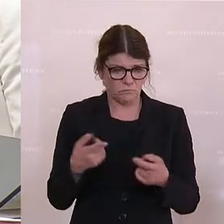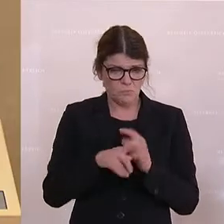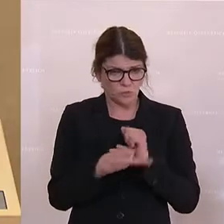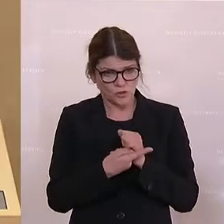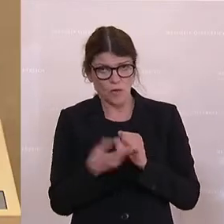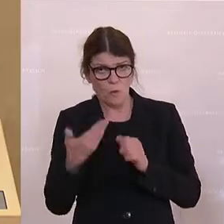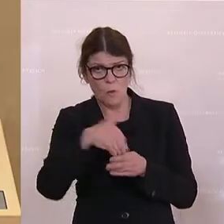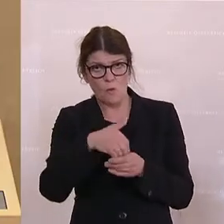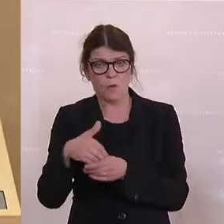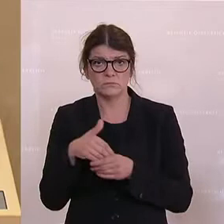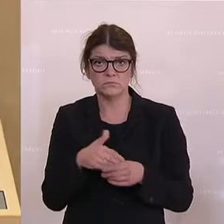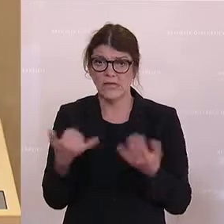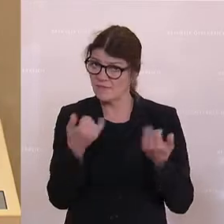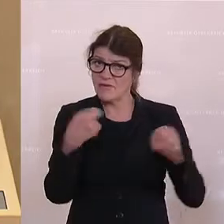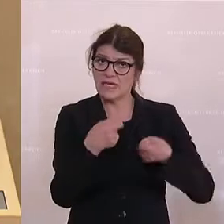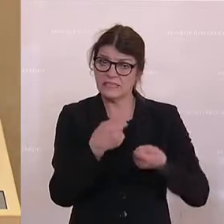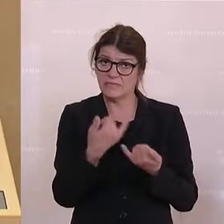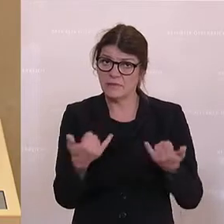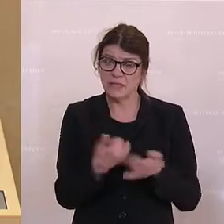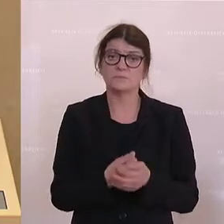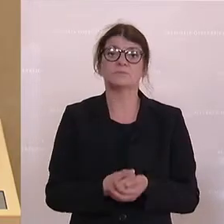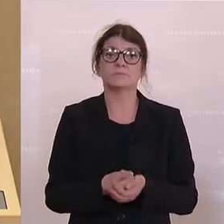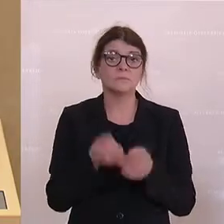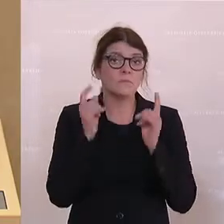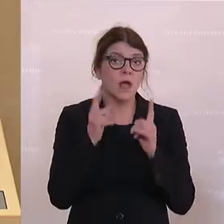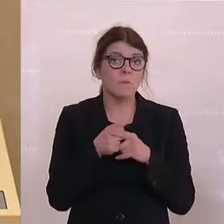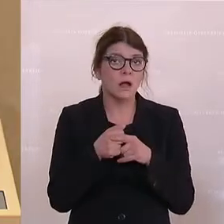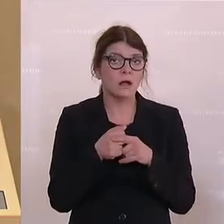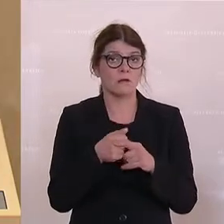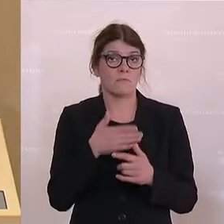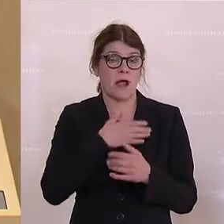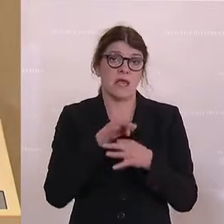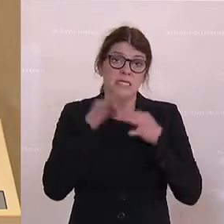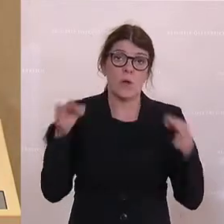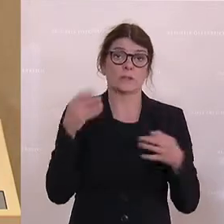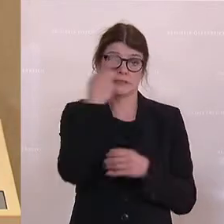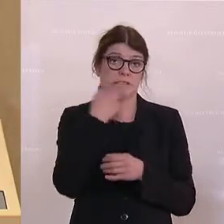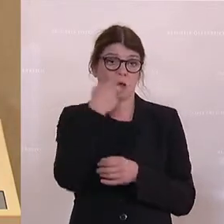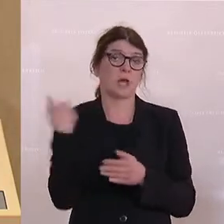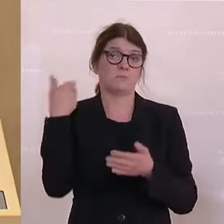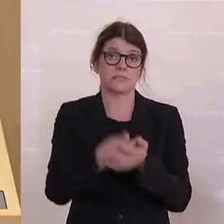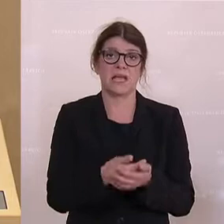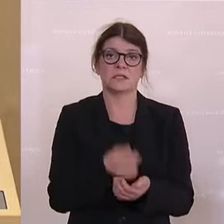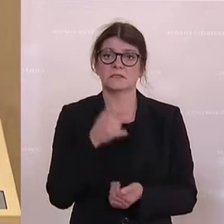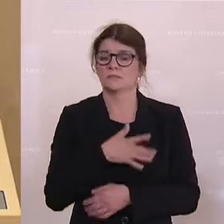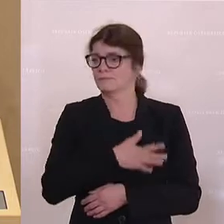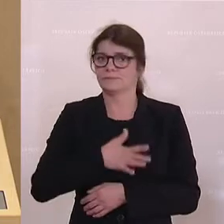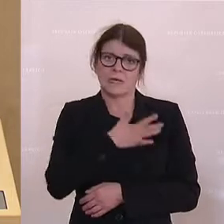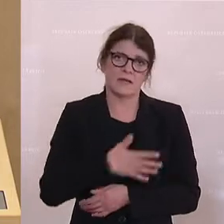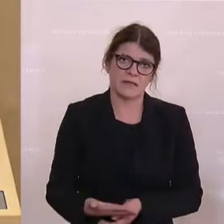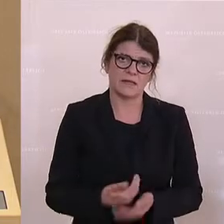finanziert werden soll. Aber meine größte Sorge ist nach wie vor diese elendigen